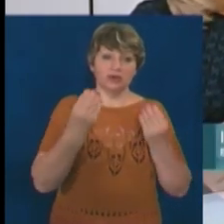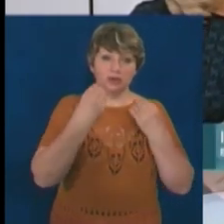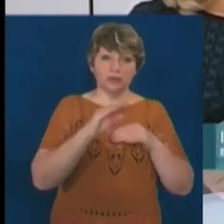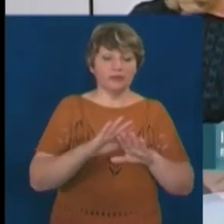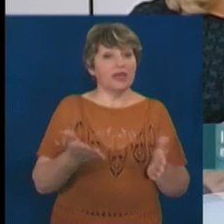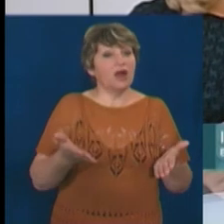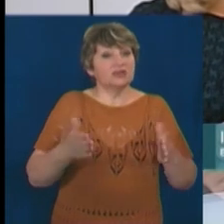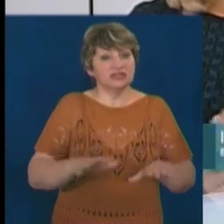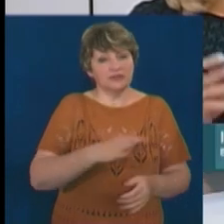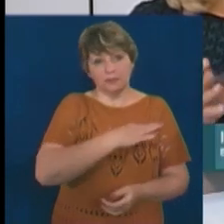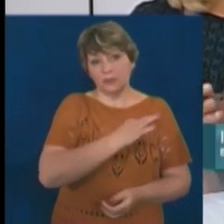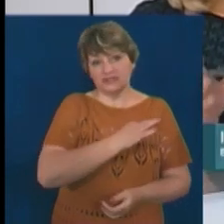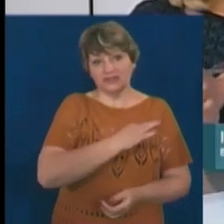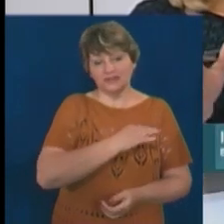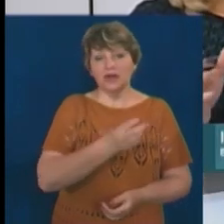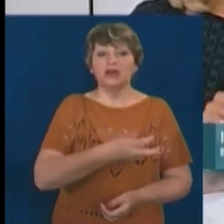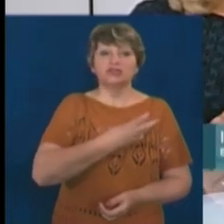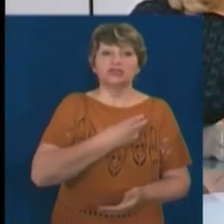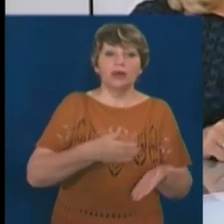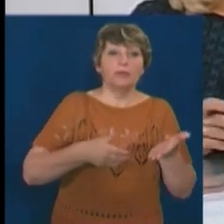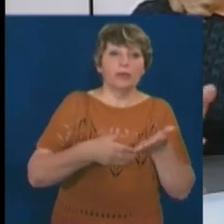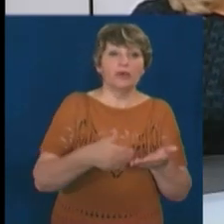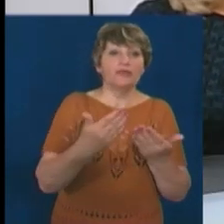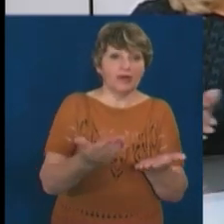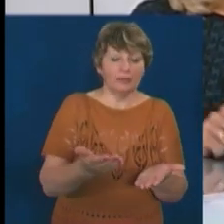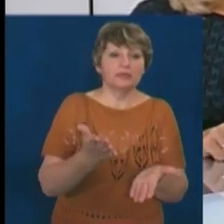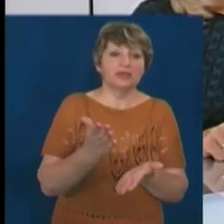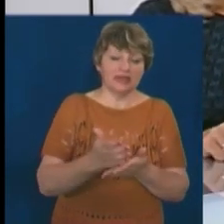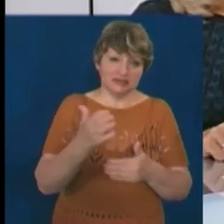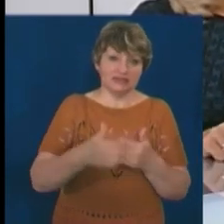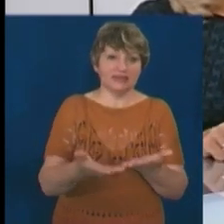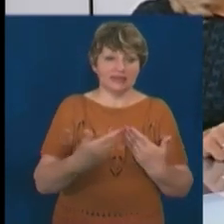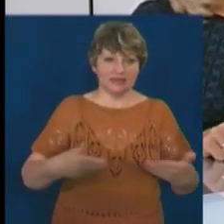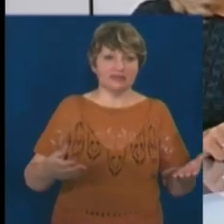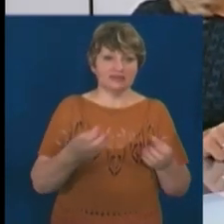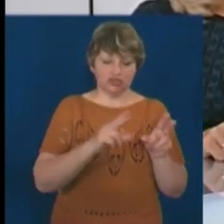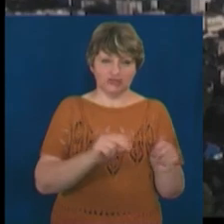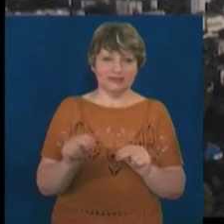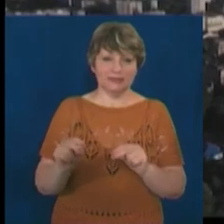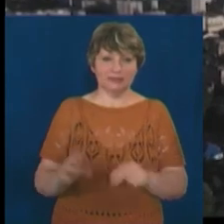залишайтеся пасивними, тому що охочі допомогти вам є вони серед нас. На все добре.